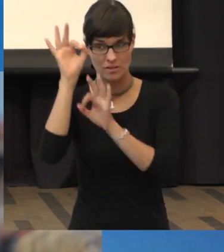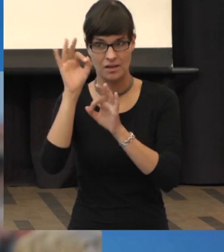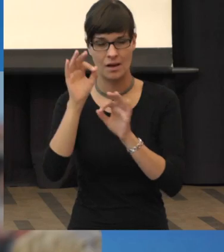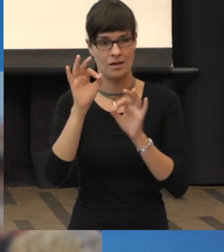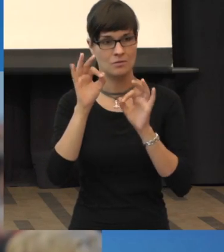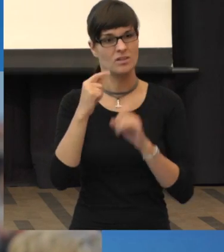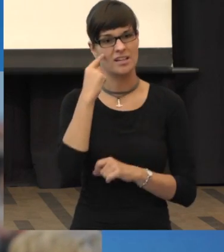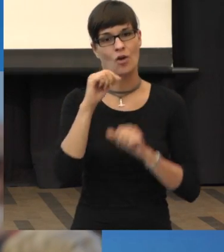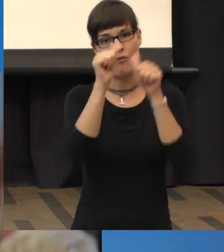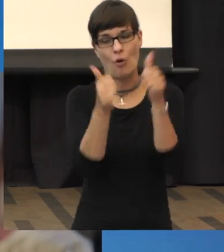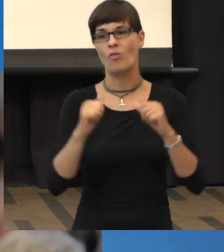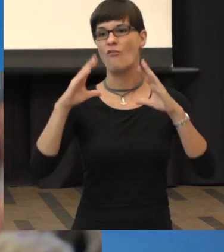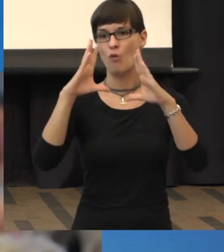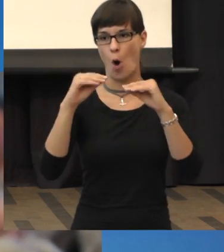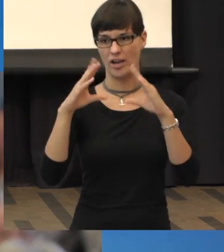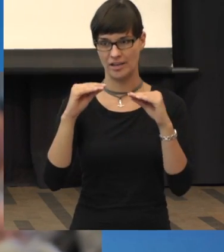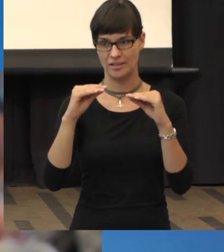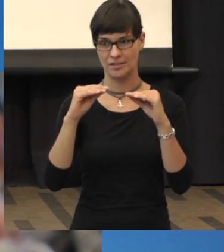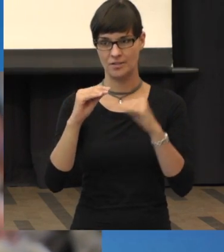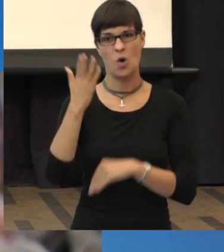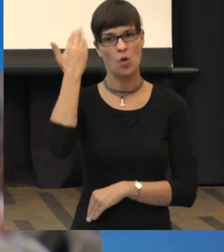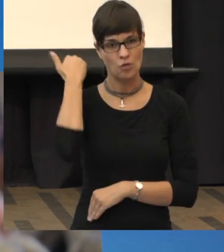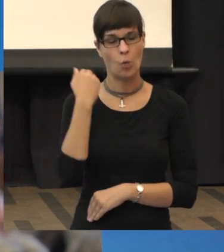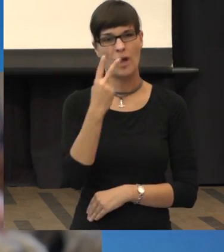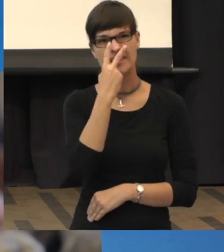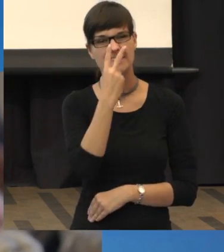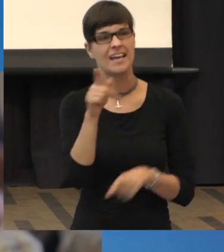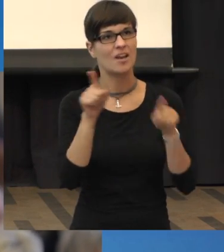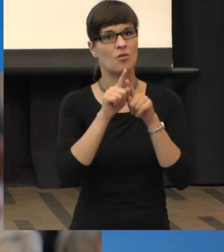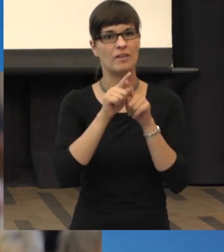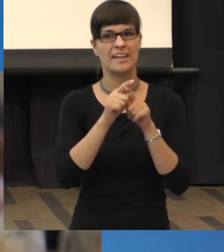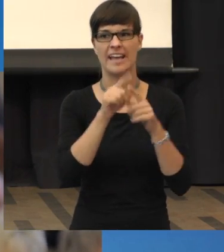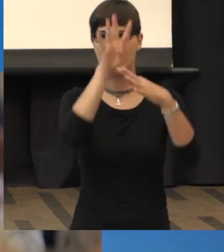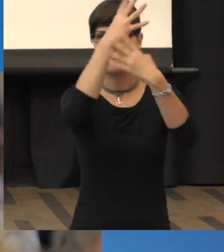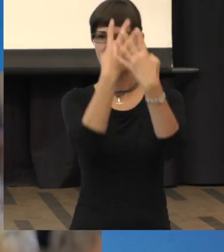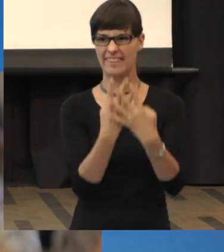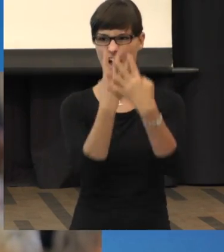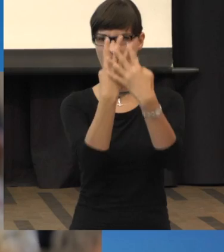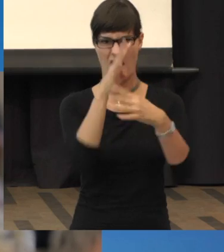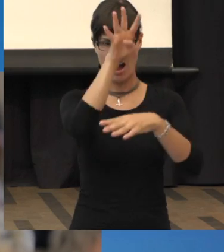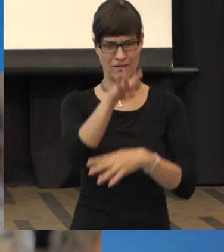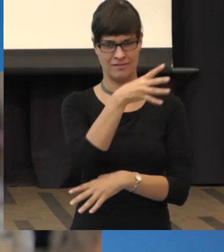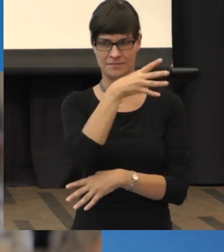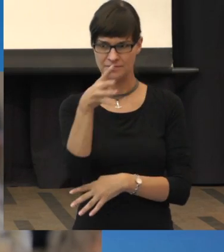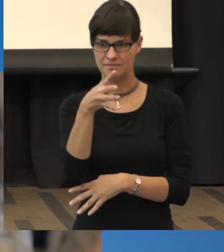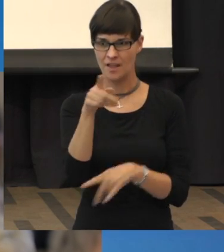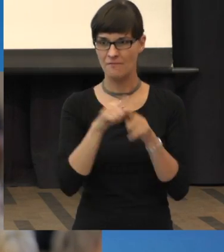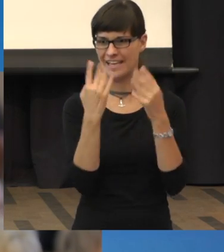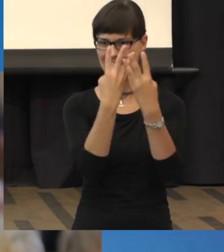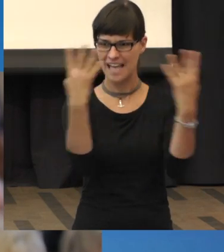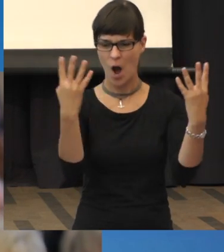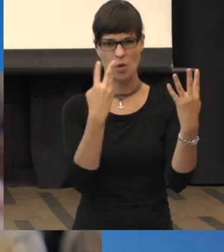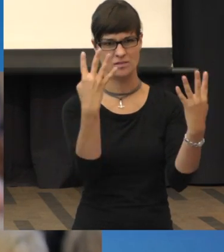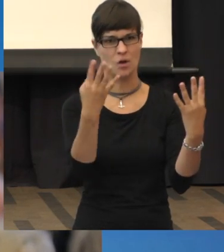wie so ein Gitterzaun. Und der war erst größer und jetzt ist er kleiner, aber immer farbig, als ob ich vor so einen Maschendrahtzaun gucke.